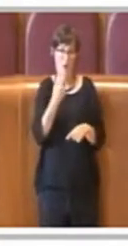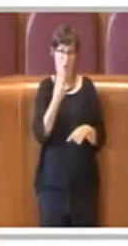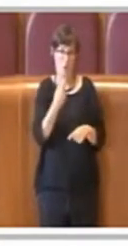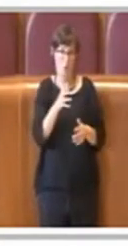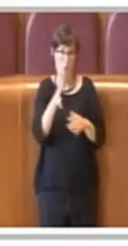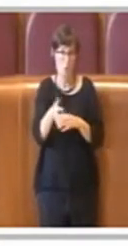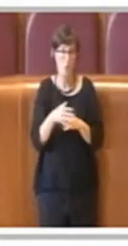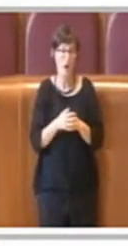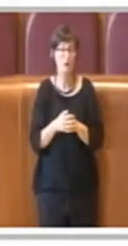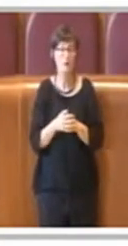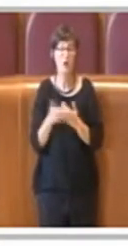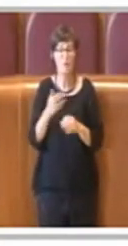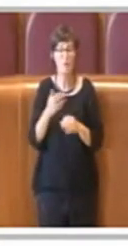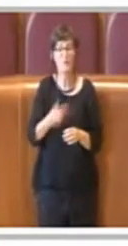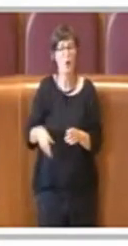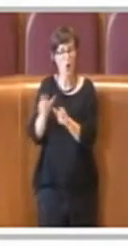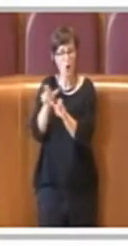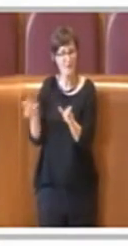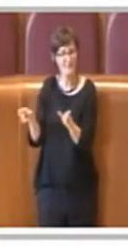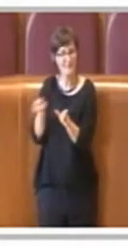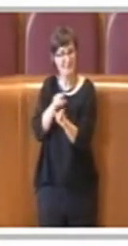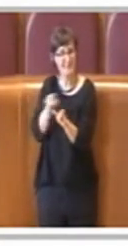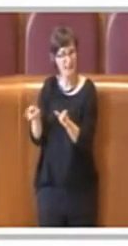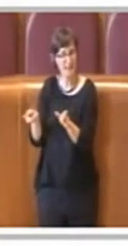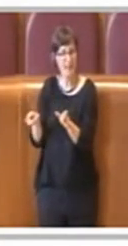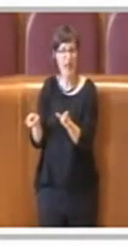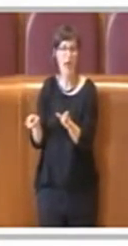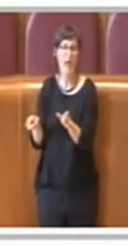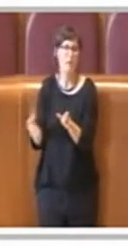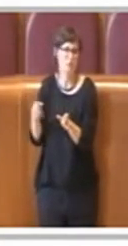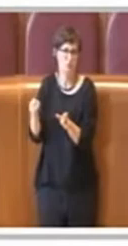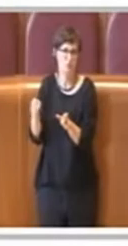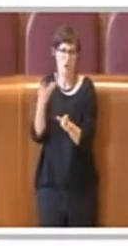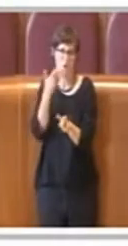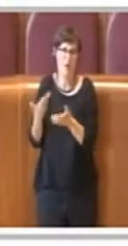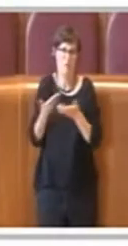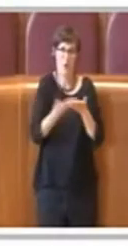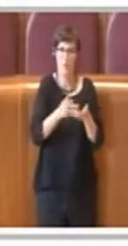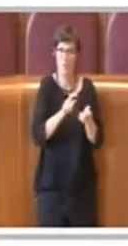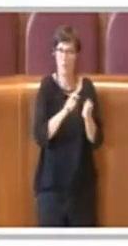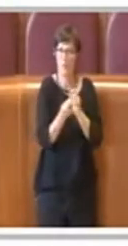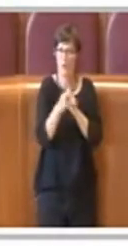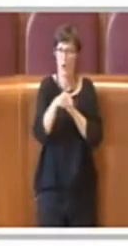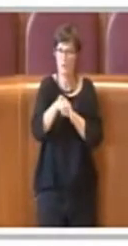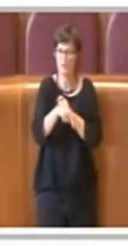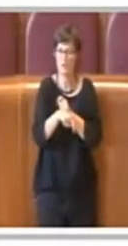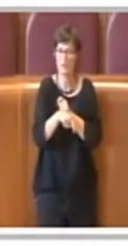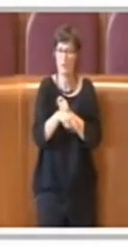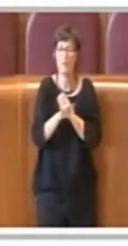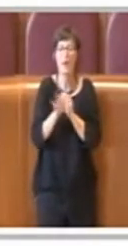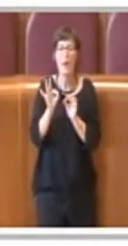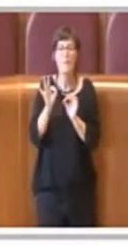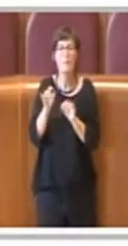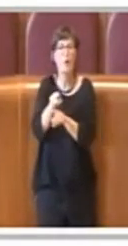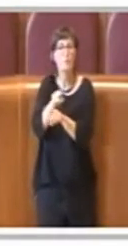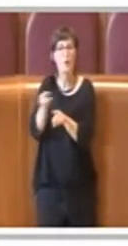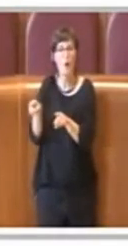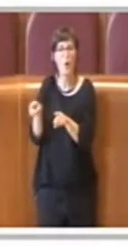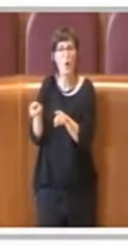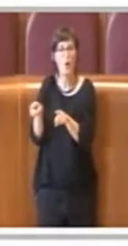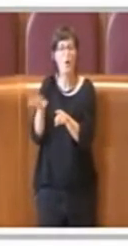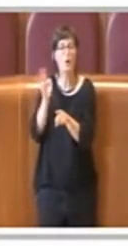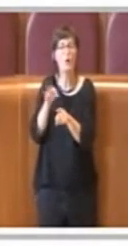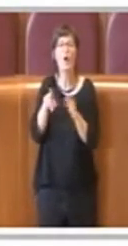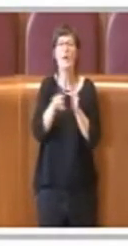questi stessi consiglieri che di fatto stanno proponendo queste modifiche si sono astenuti rispetto a questa delibera